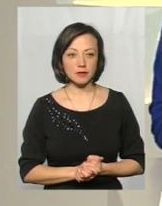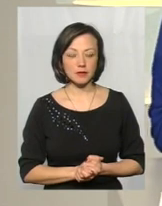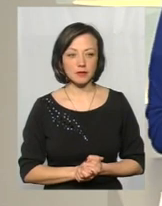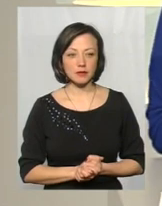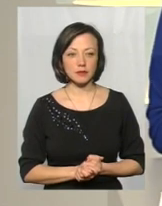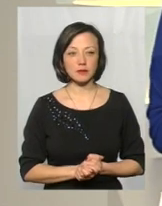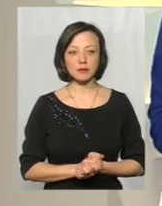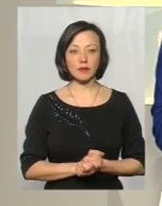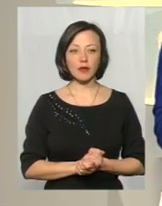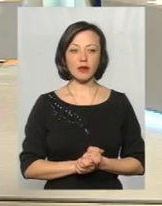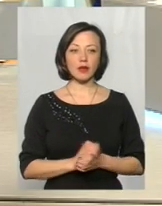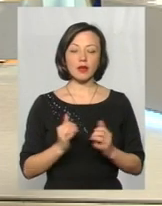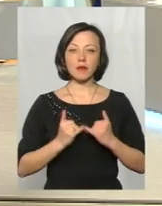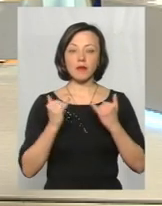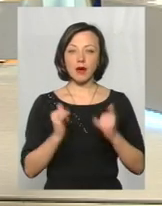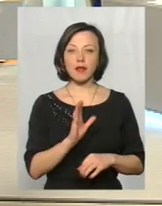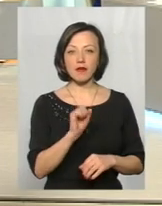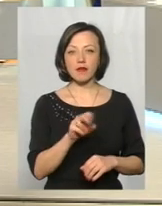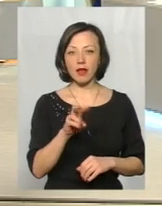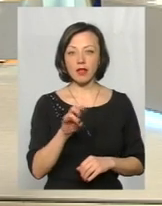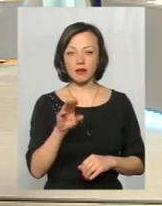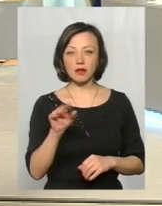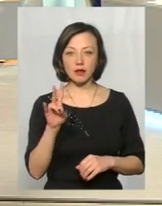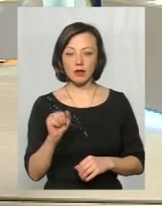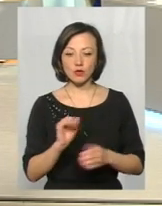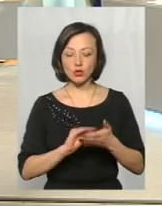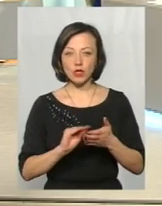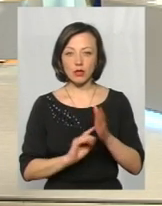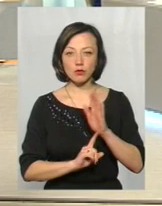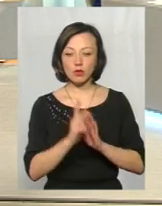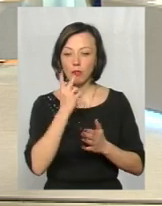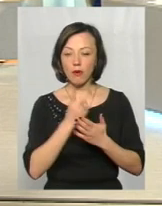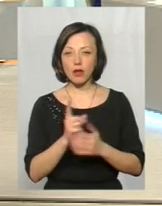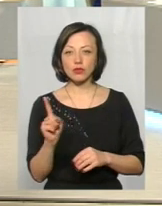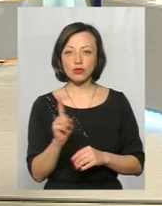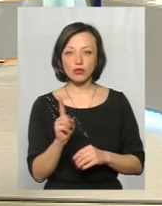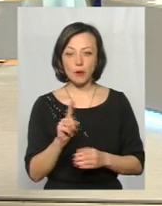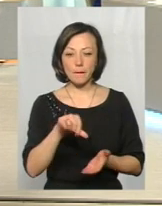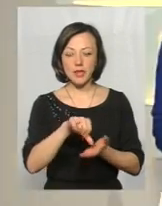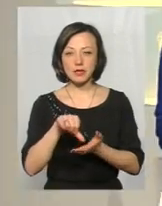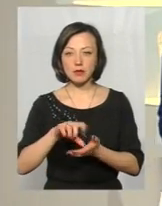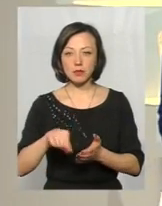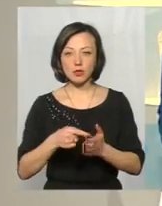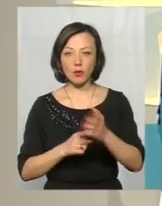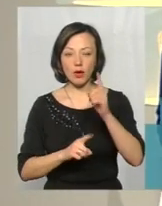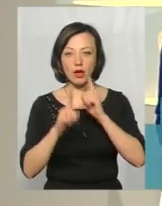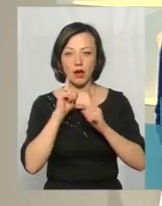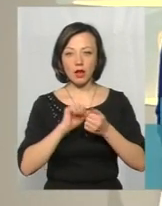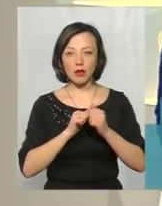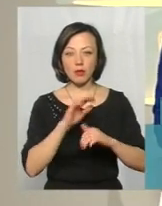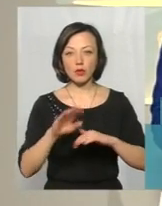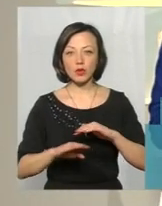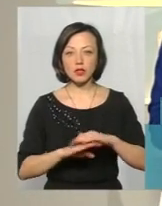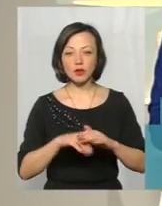Пані Валентину, от ми у сюжеті, який був на початку, бачили те, що представники міської ради Кам'янець-Подільського